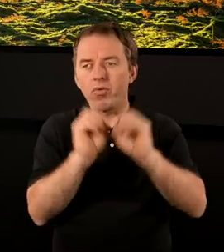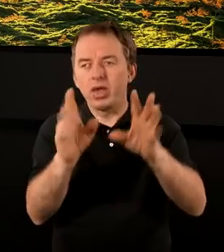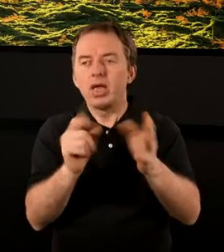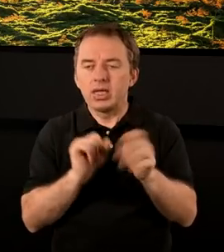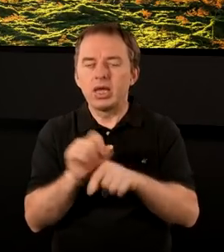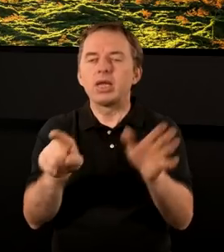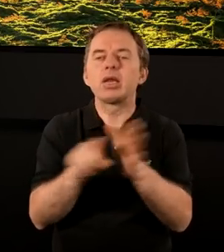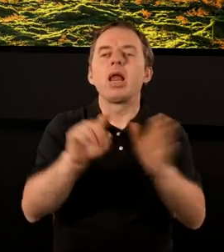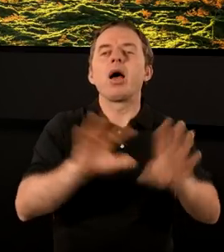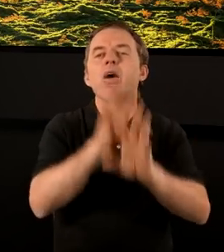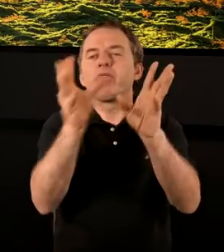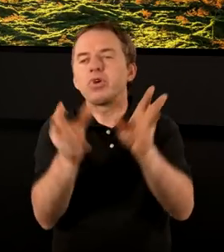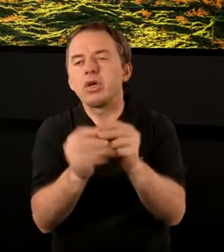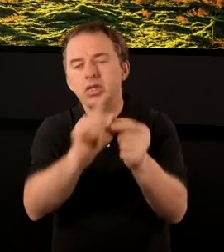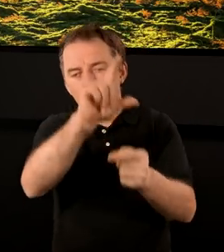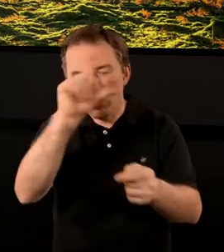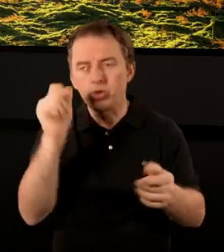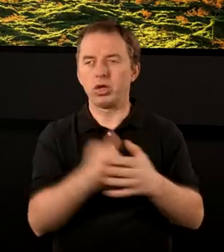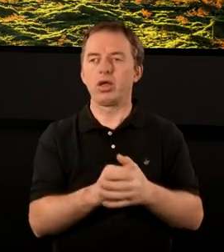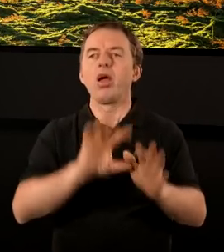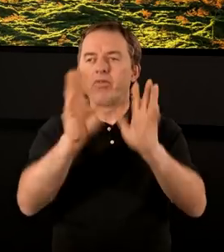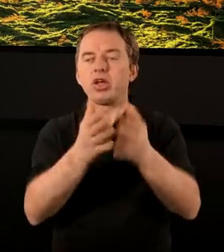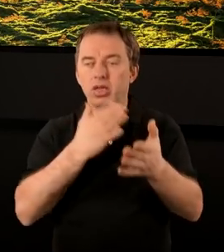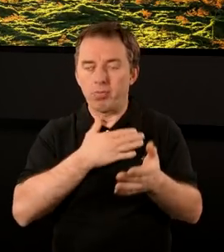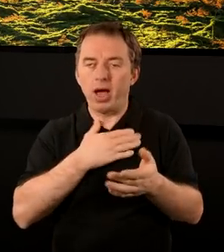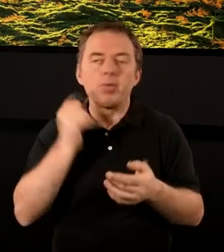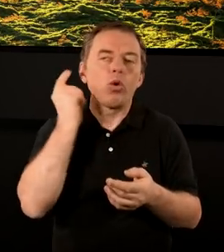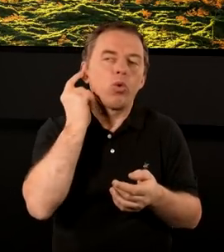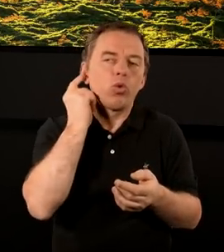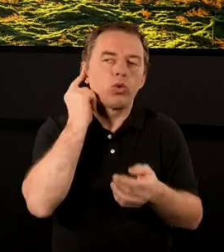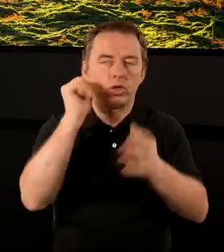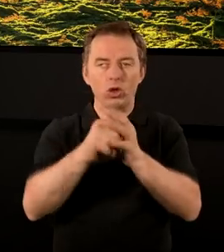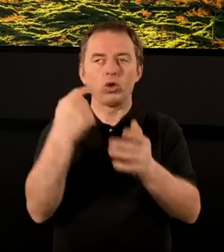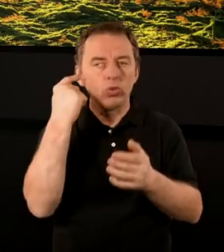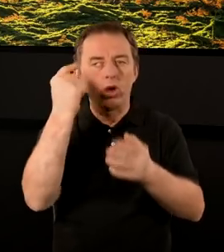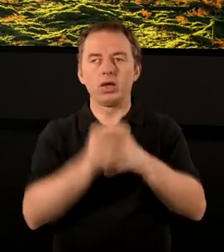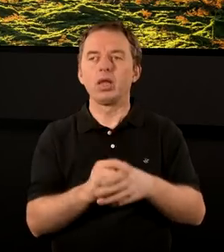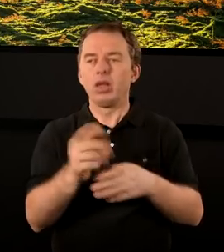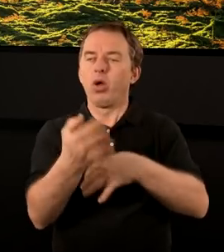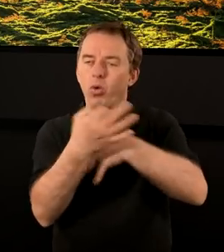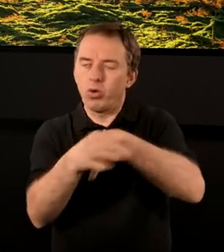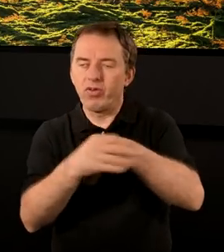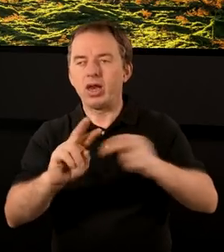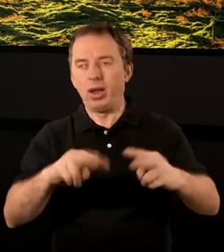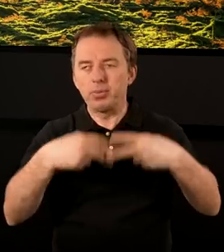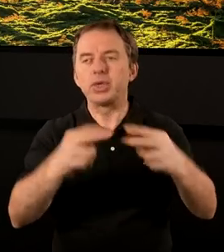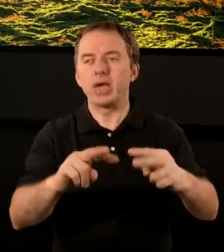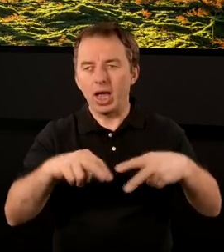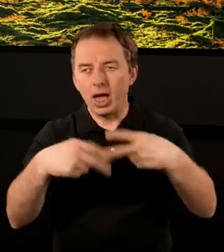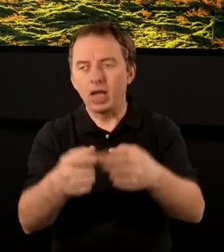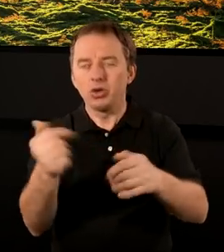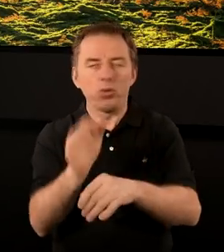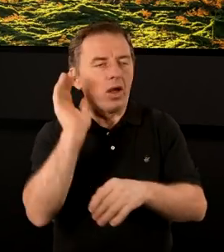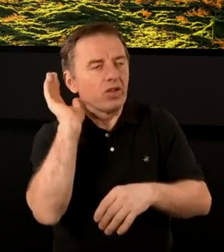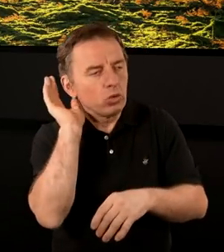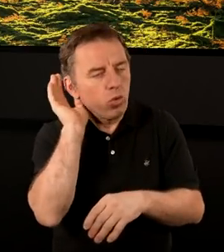Apokalipsie, jest dla wszystkich. Tak jak my wszyscy mamy uszy do słuchania. To jest taki uniwersalny przekaz, ale rzeczywiście